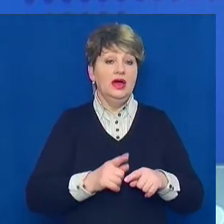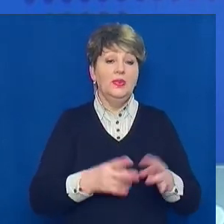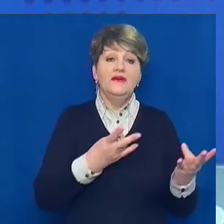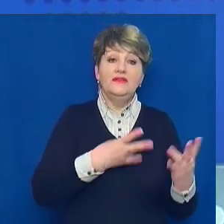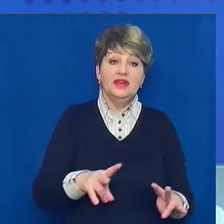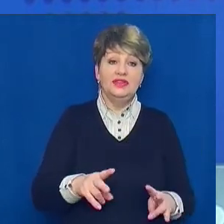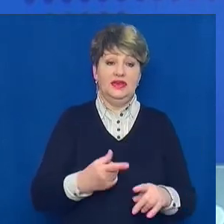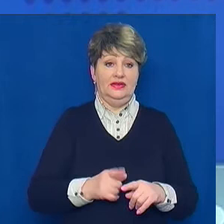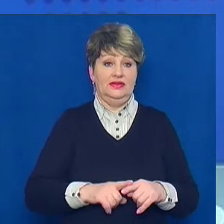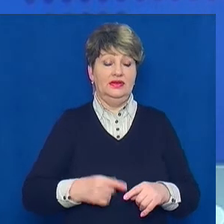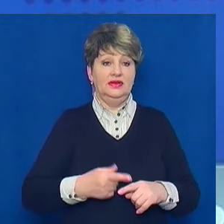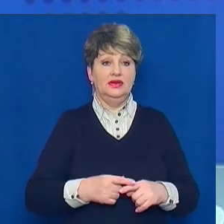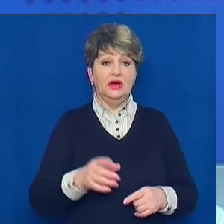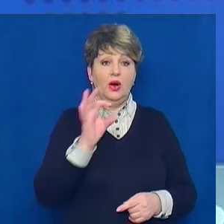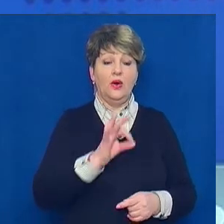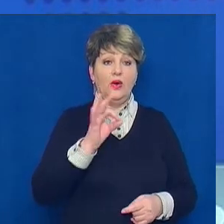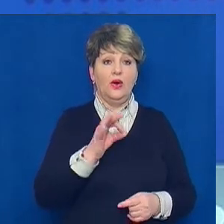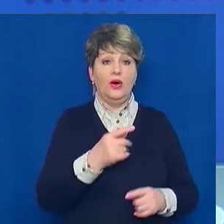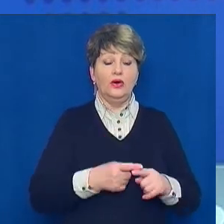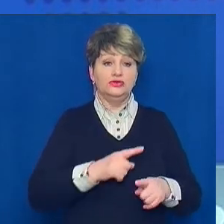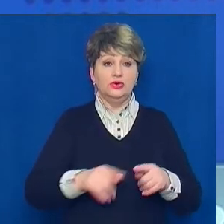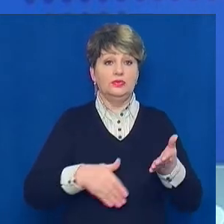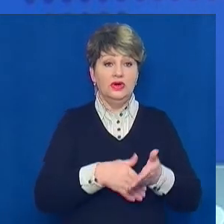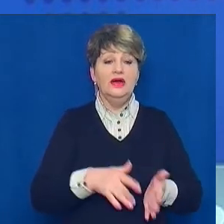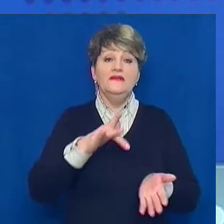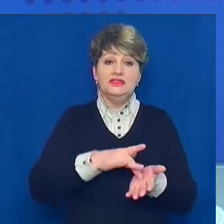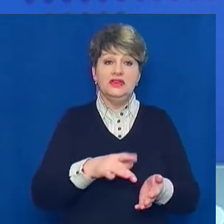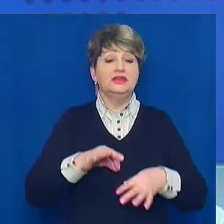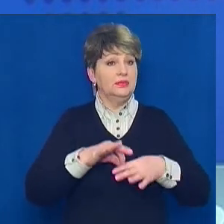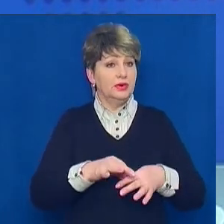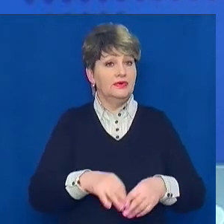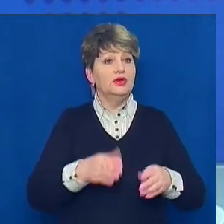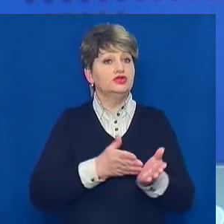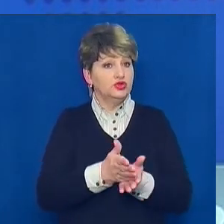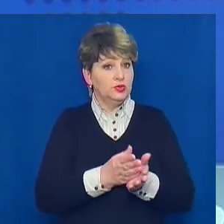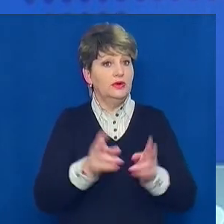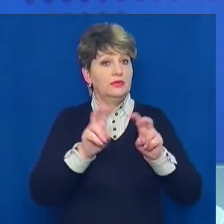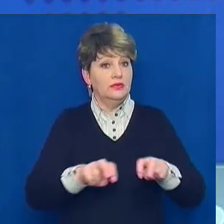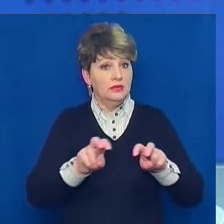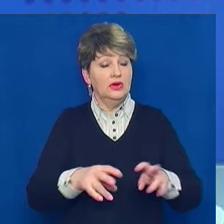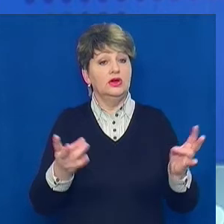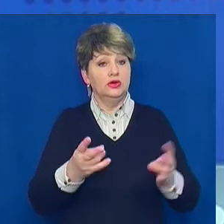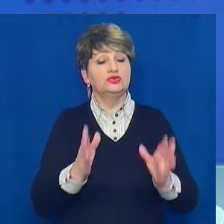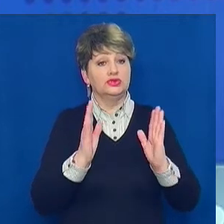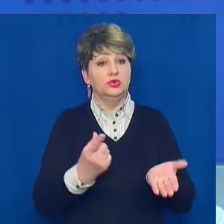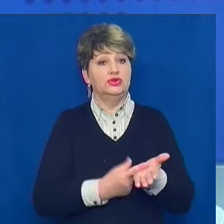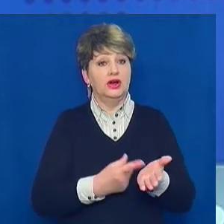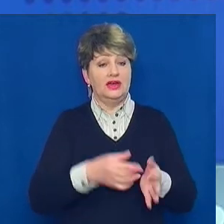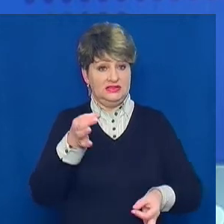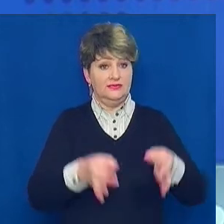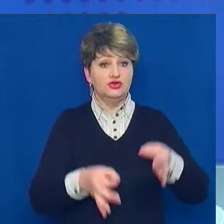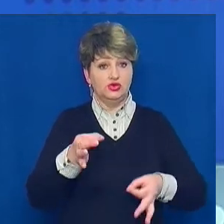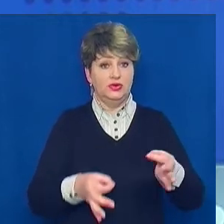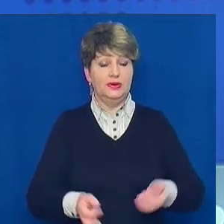швидкої, додав Ігор Фесун. У центрі провели службове розслідування і готові доводити свою позицію у суді. Докладніше Ольга